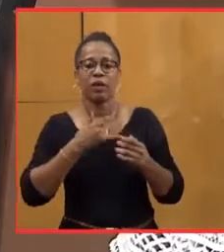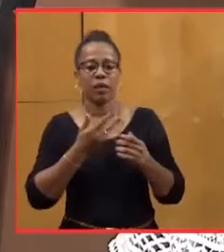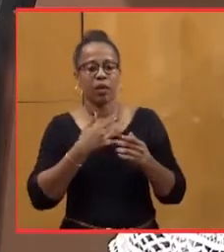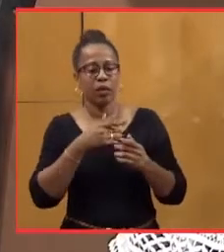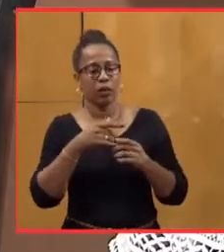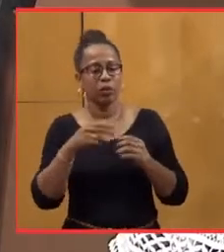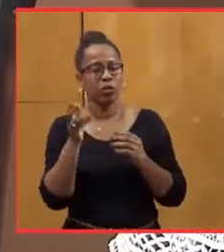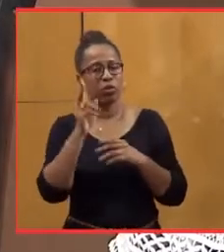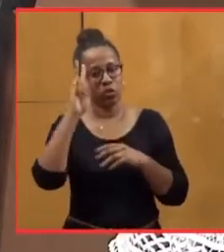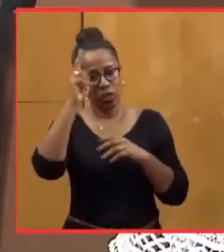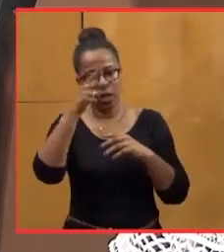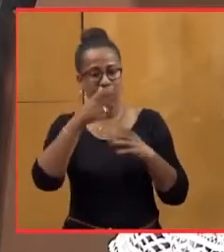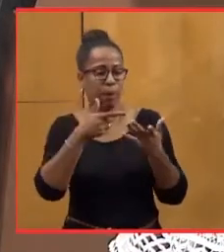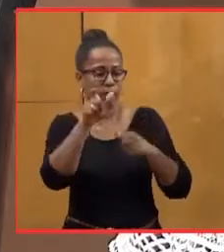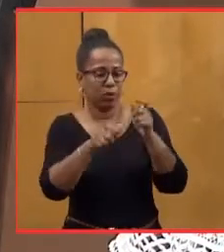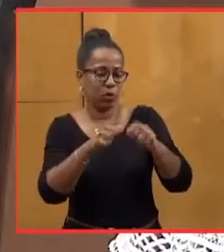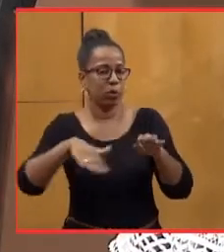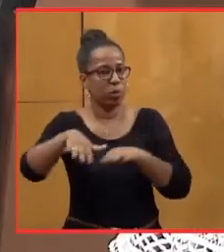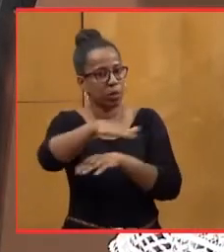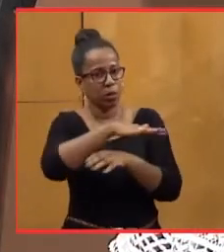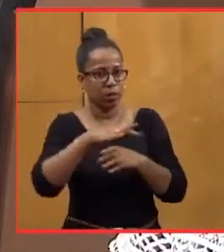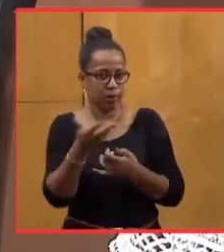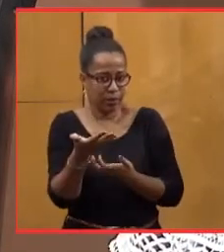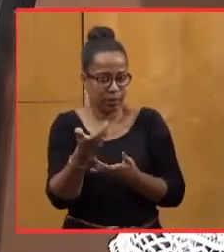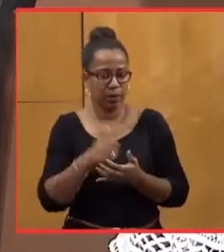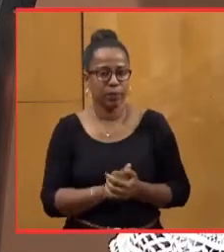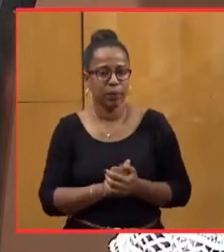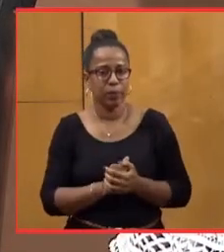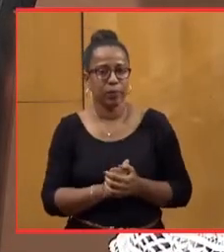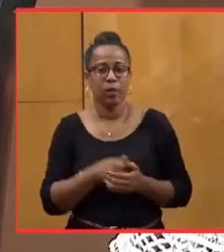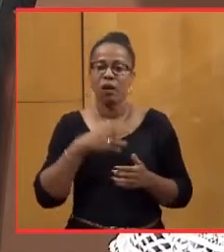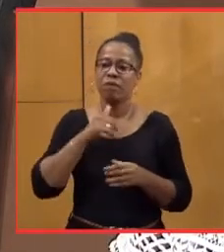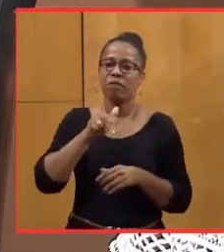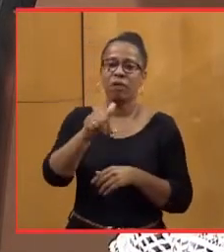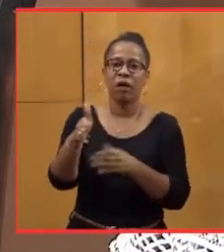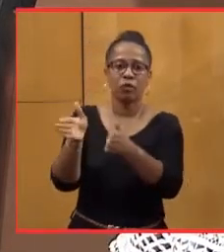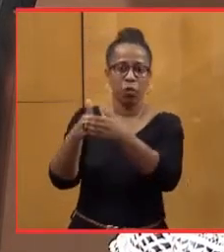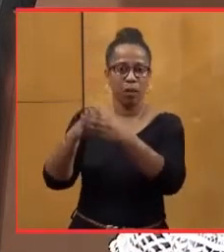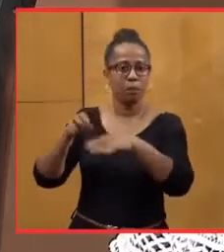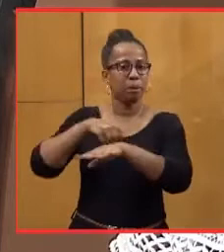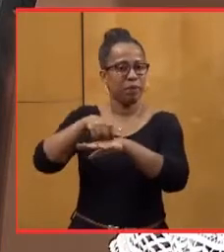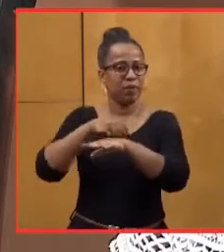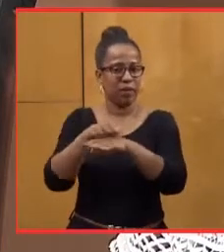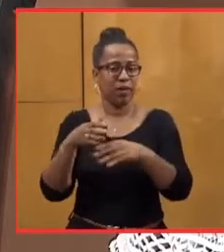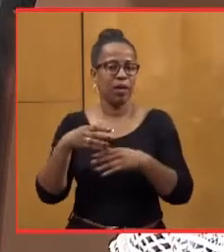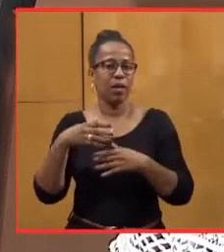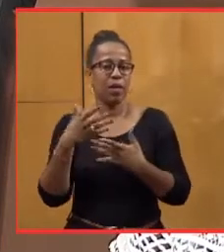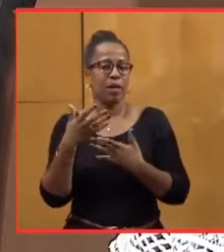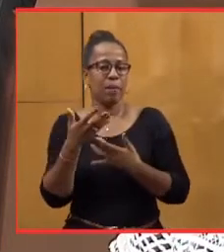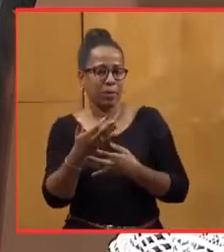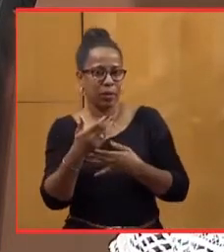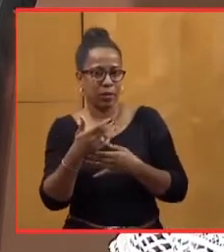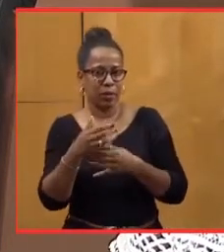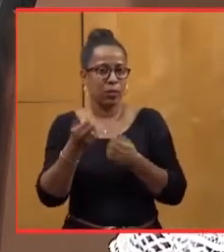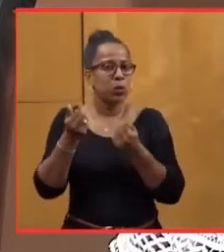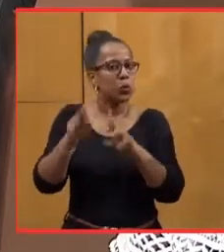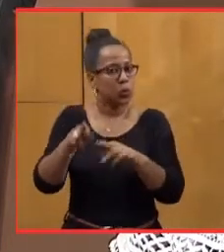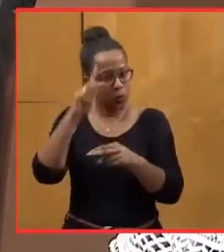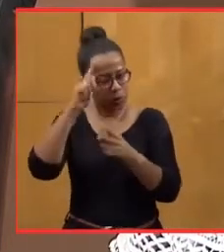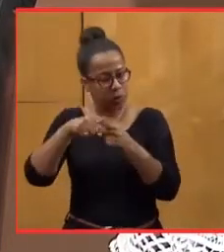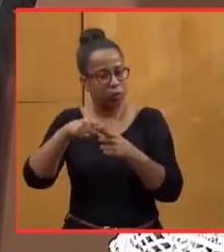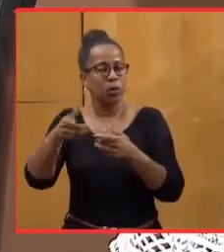supérieur de la Martinique. Nous saisirons le préfet de la Martinique, garant du contrôle de la légalité,